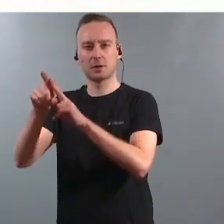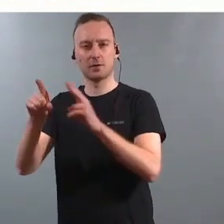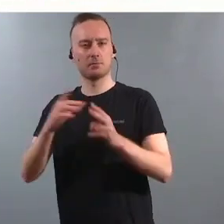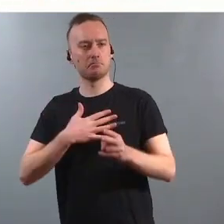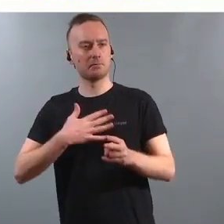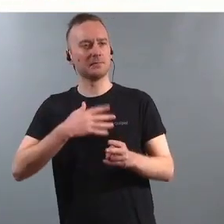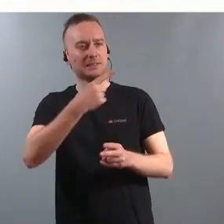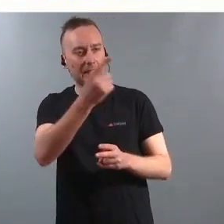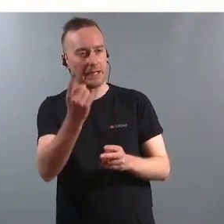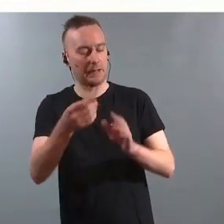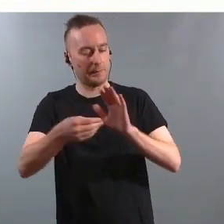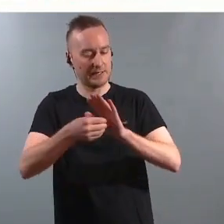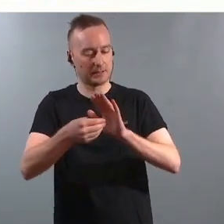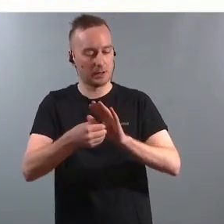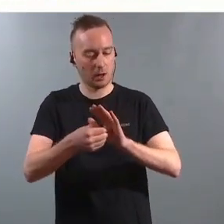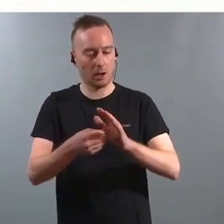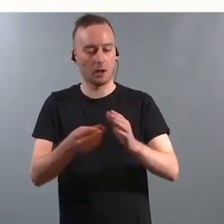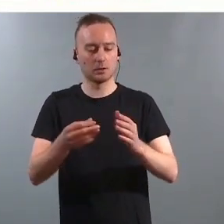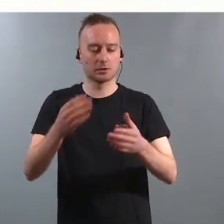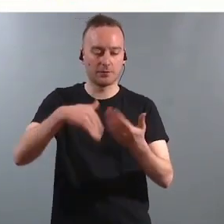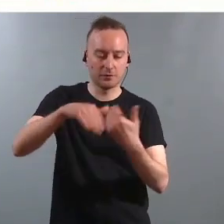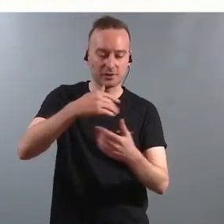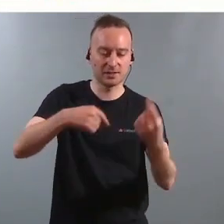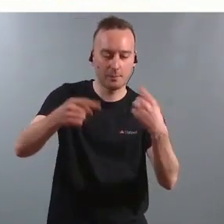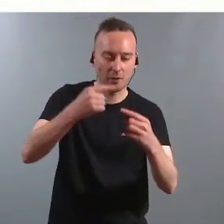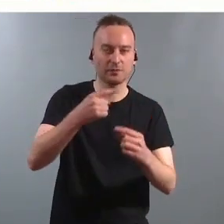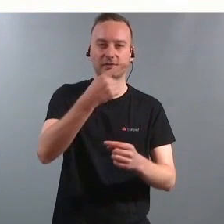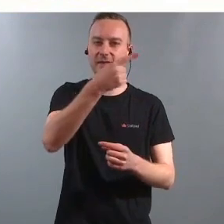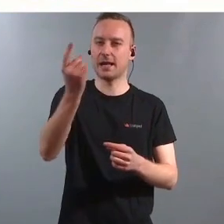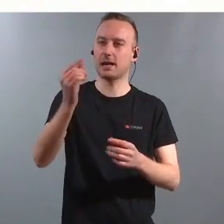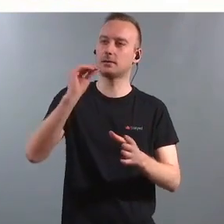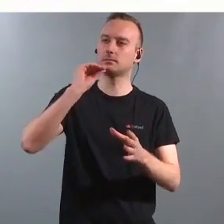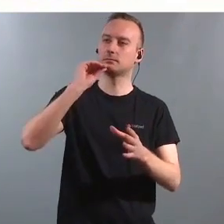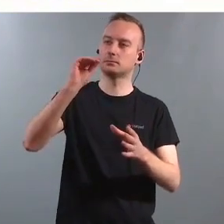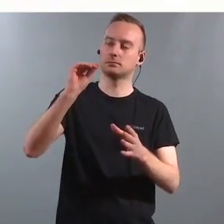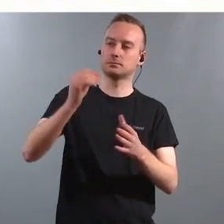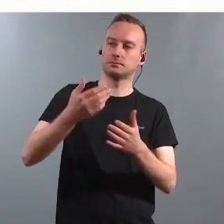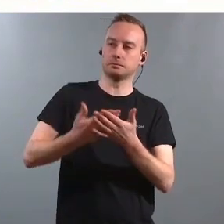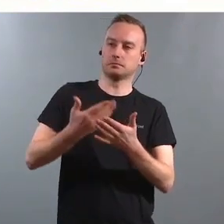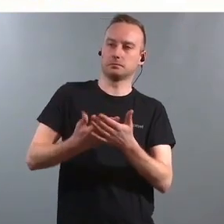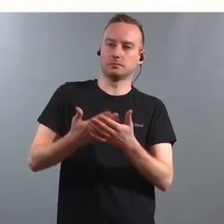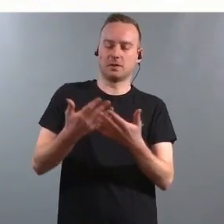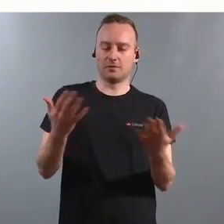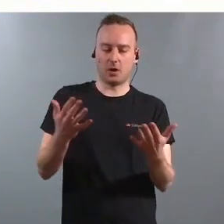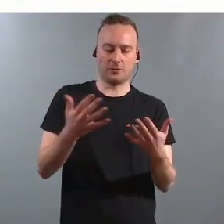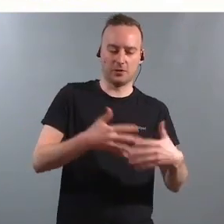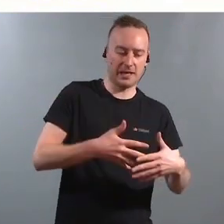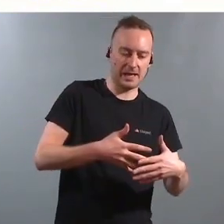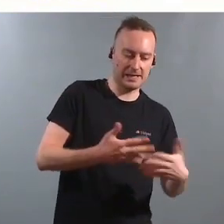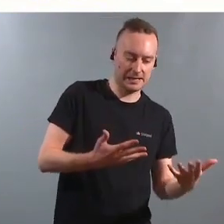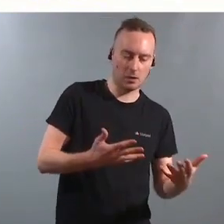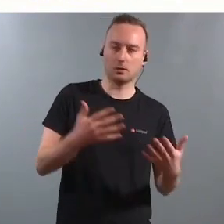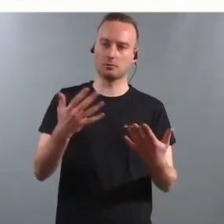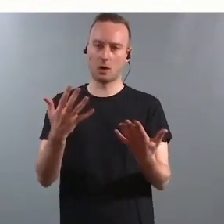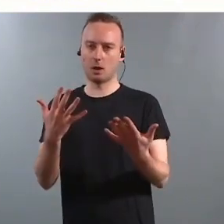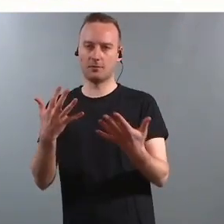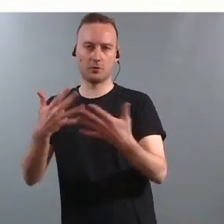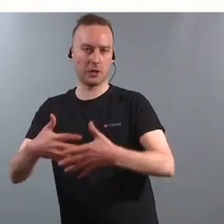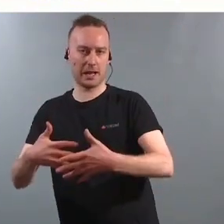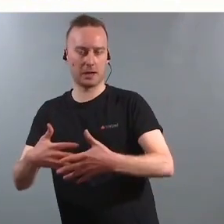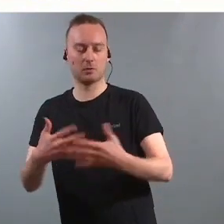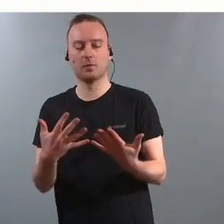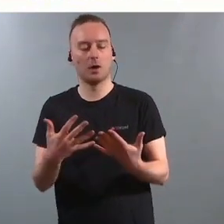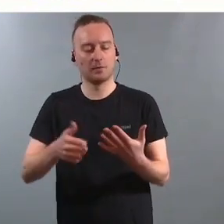Bidra i samfunnsdebatten! Vær med! Fortell! Hvor er det skoene trykker i deres kommune? Hva er det som ikke fungerer? Og hva er det viktig at vi gjør